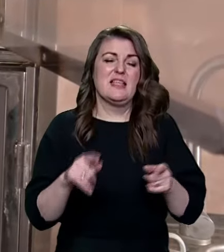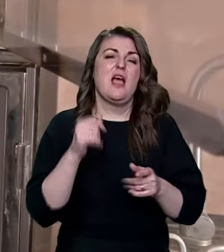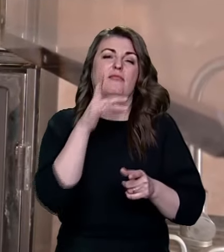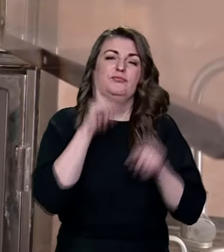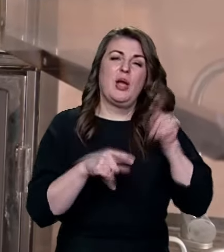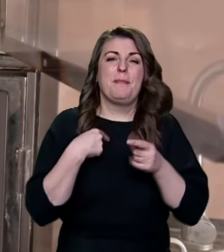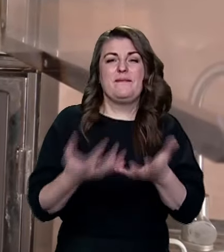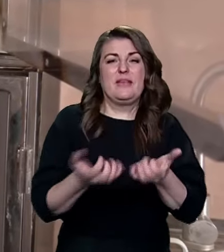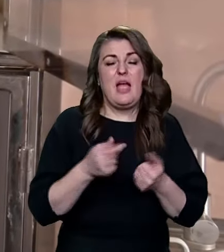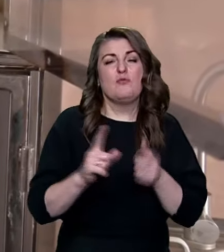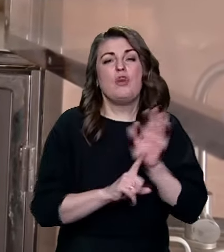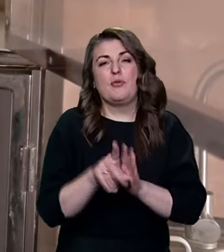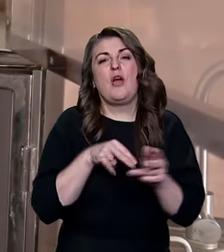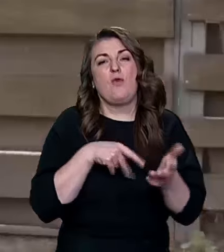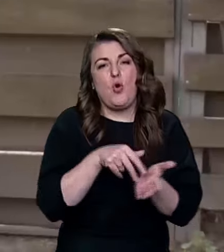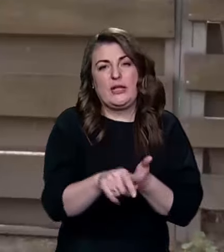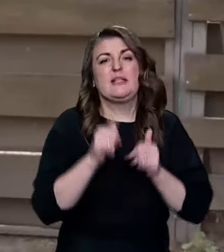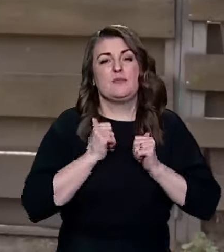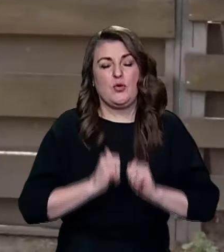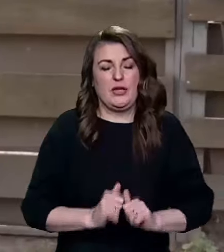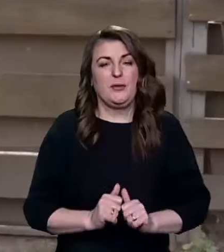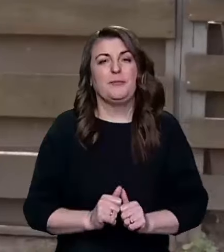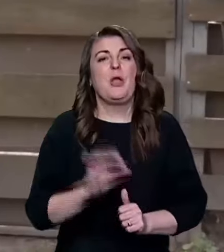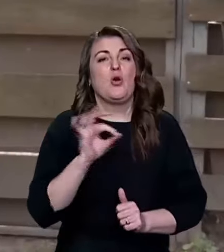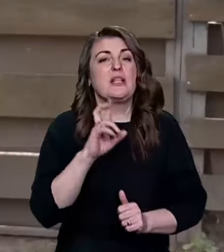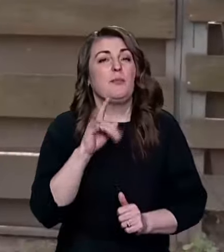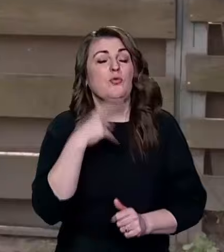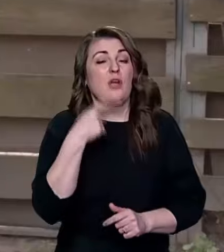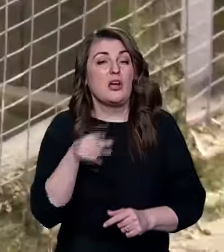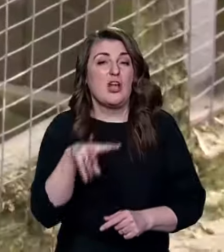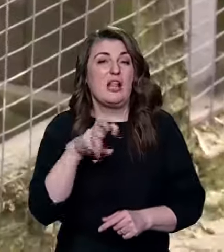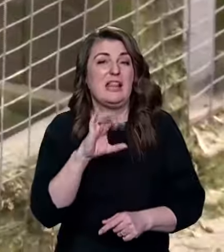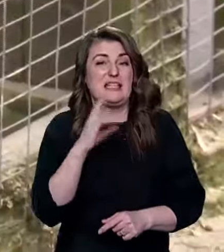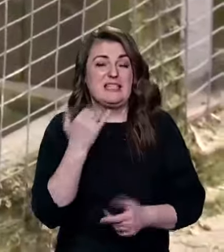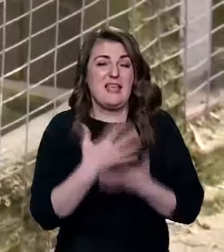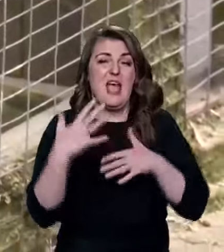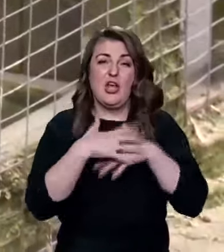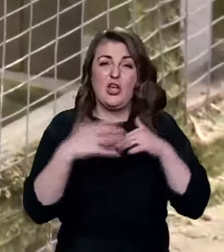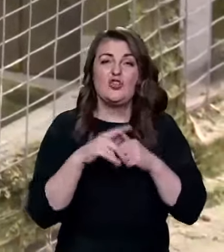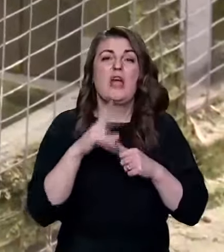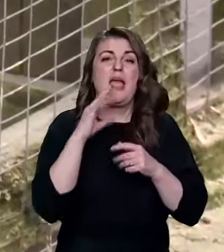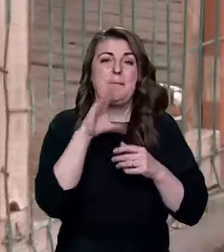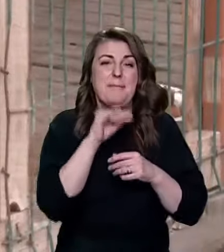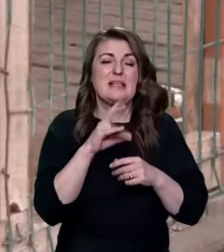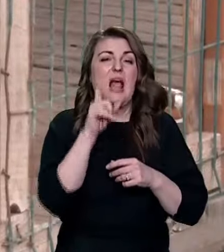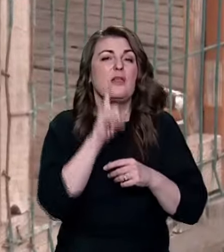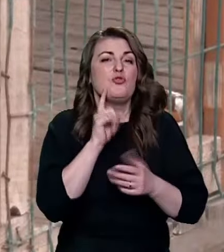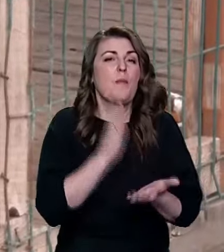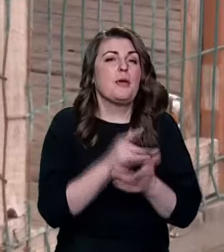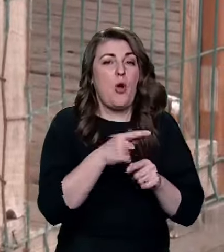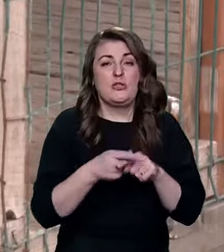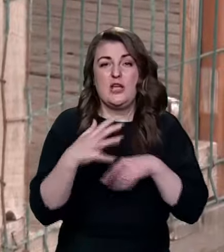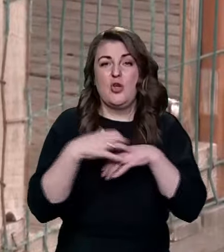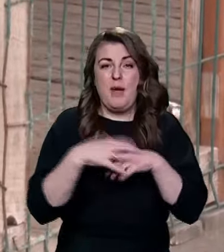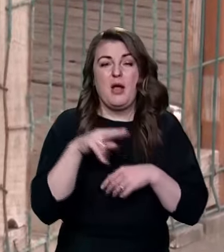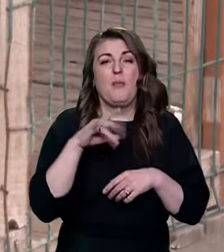витягуємо, він вже почав ходити спокійно. Оксана Богданюк каже, в ласці є кішка та пес на тимчасовому перебуванні. Ось цей собака